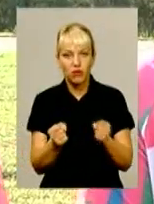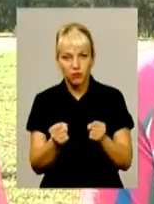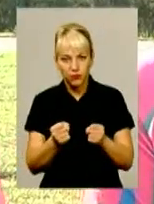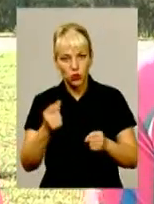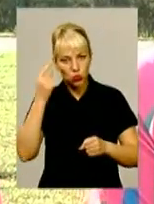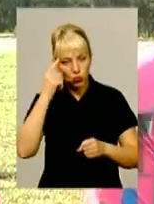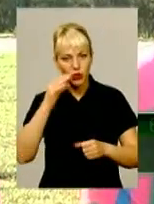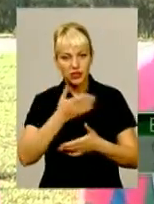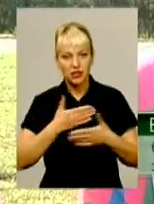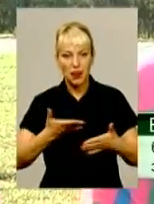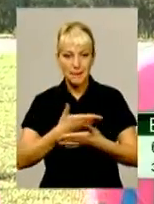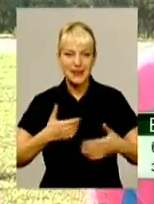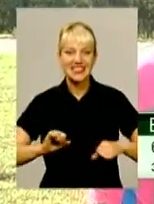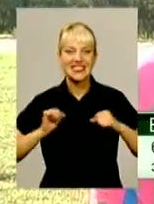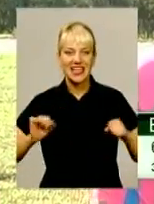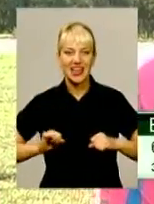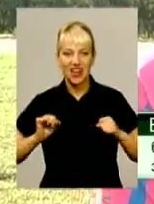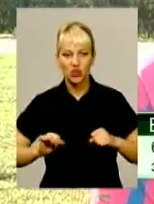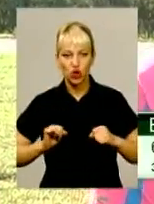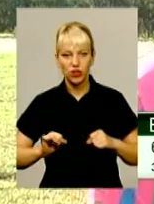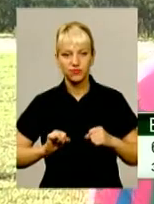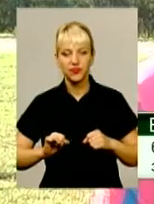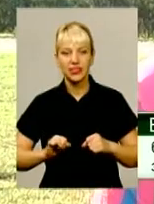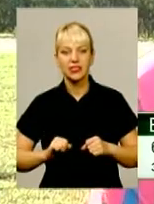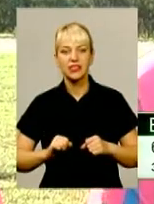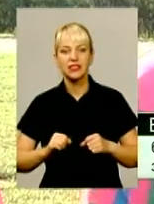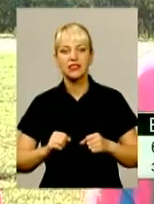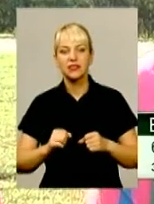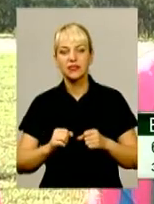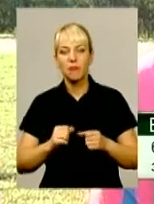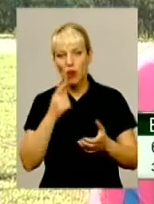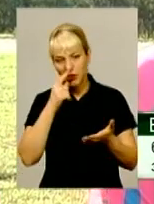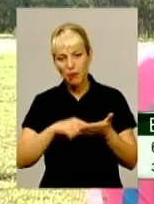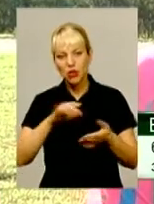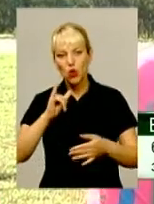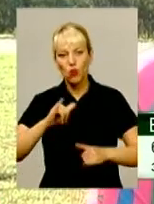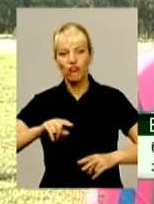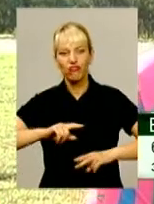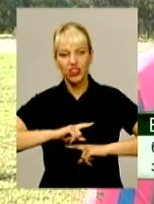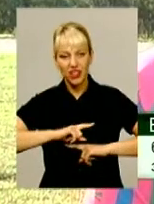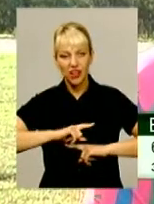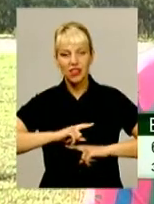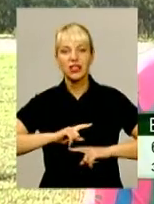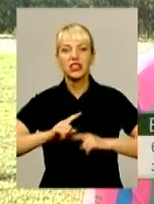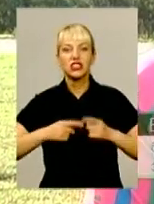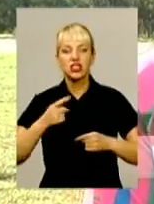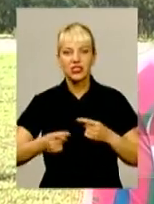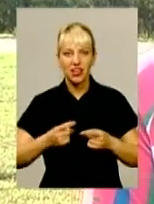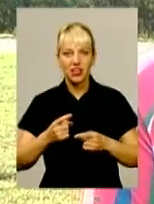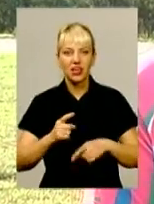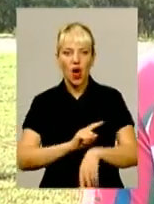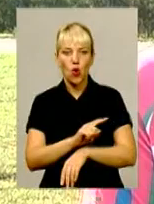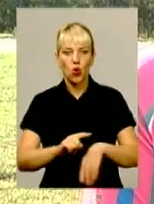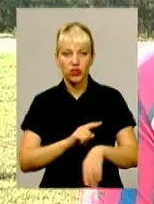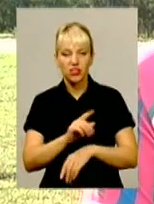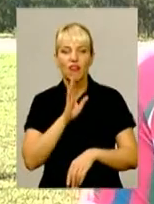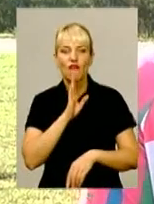ми старанно намагалися потрапити в фінал. Через декілька годин вона